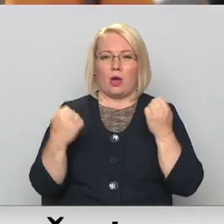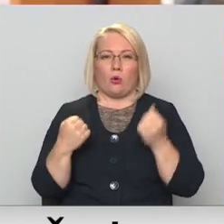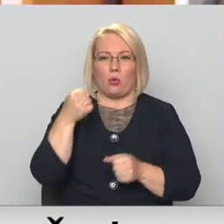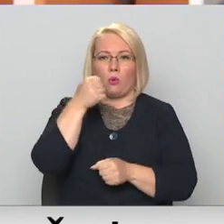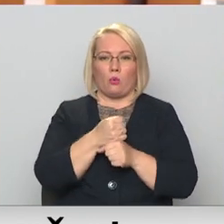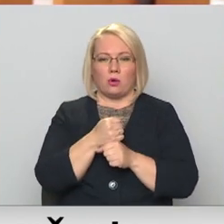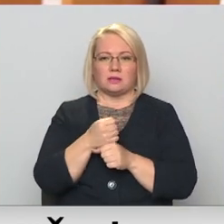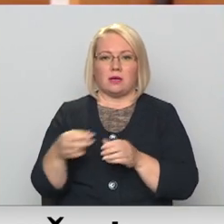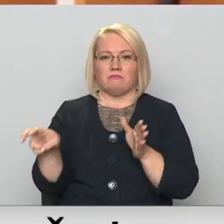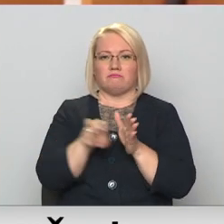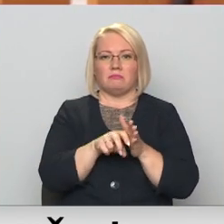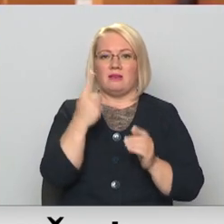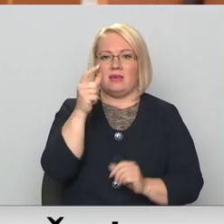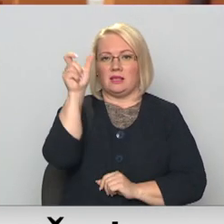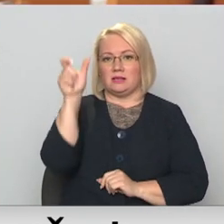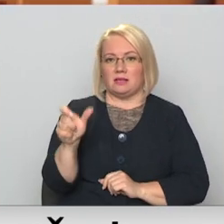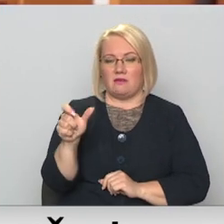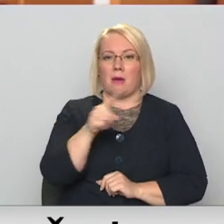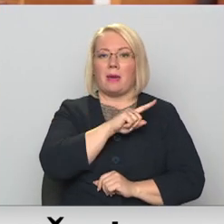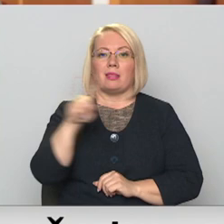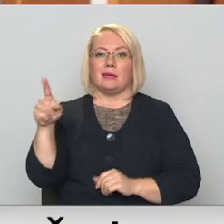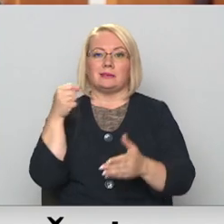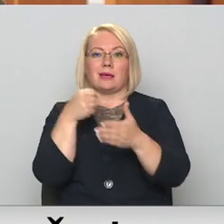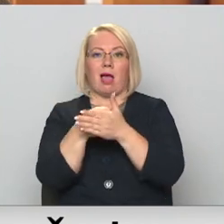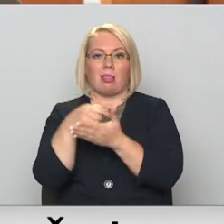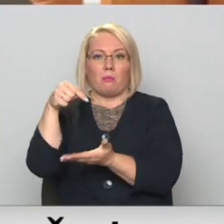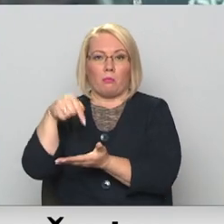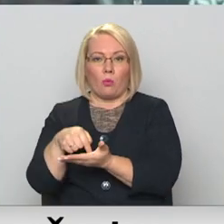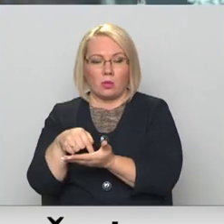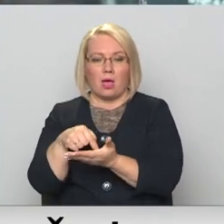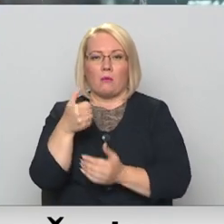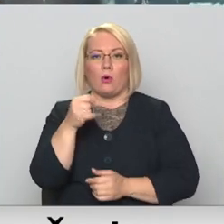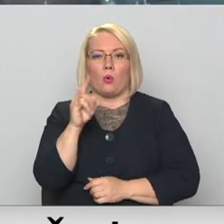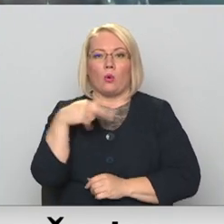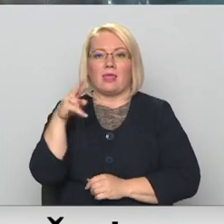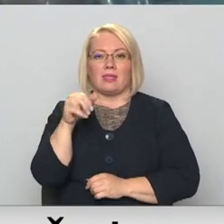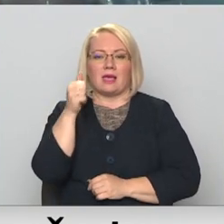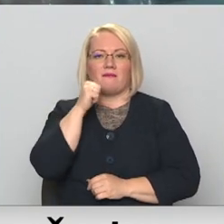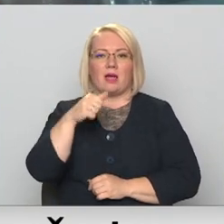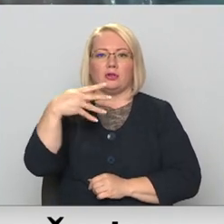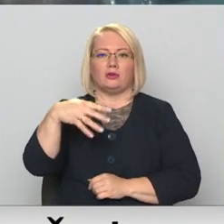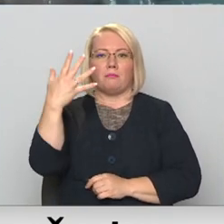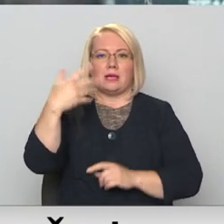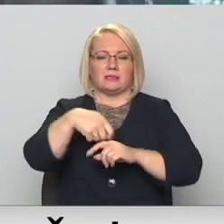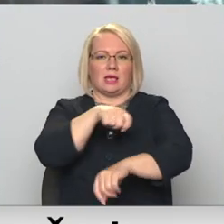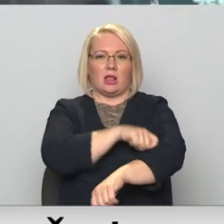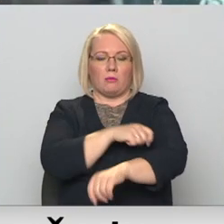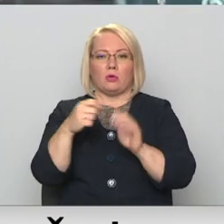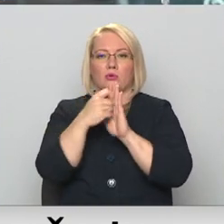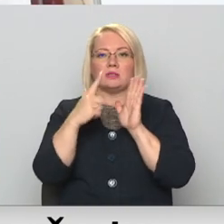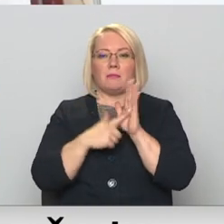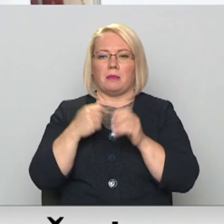iekāpja viens pasažieris, bet līdz gala pieturēja vārpa gudinieku pagastā priekšā vēl 45 km un 17